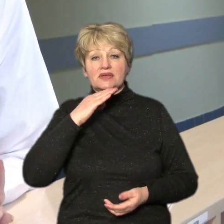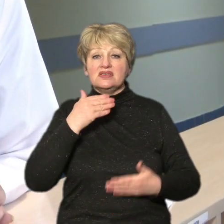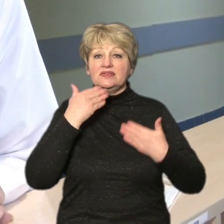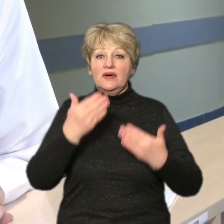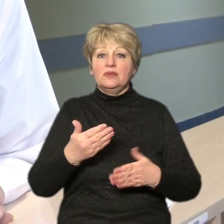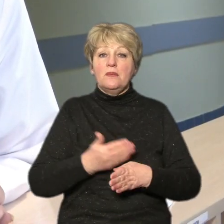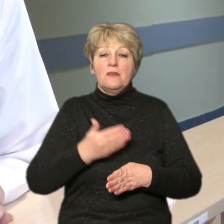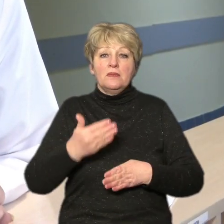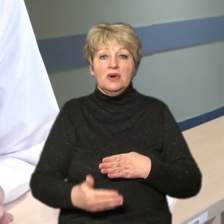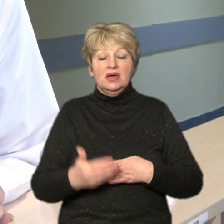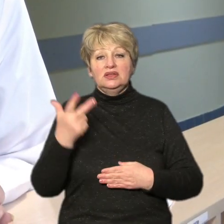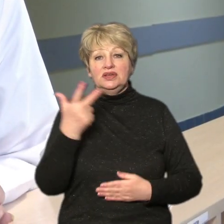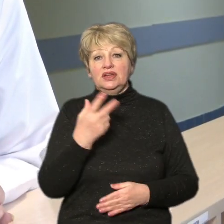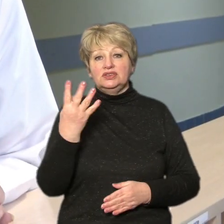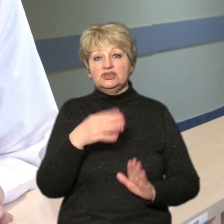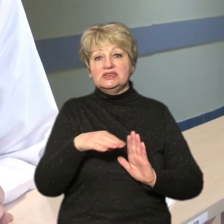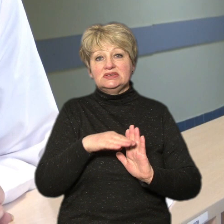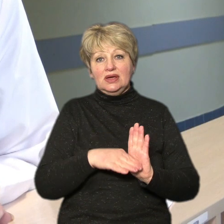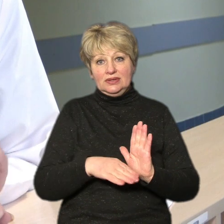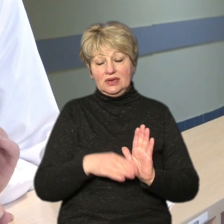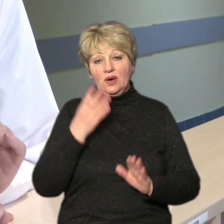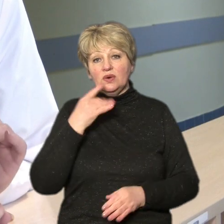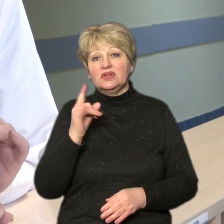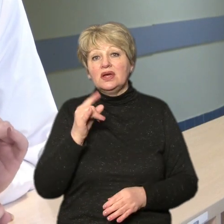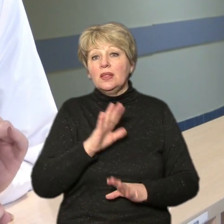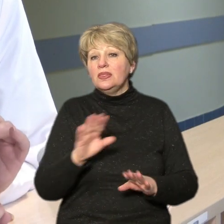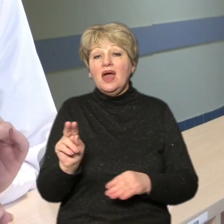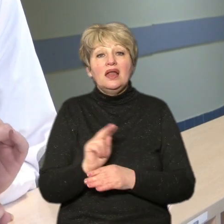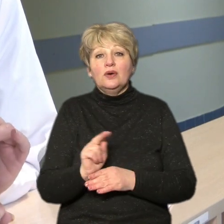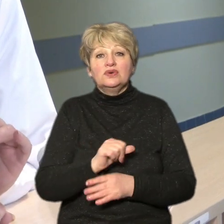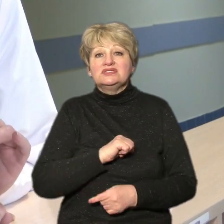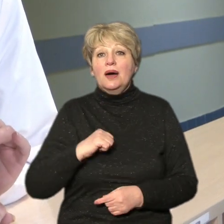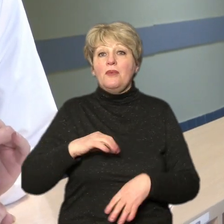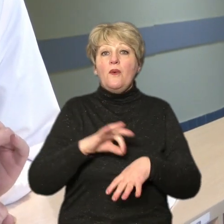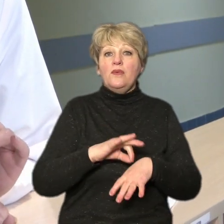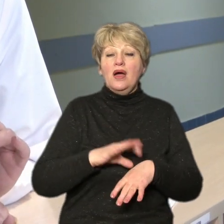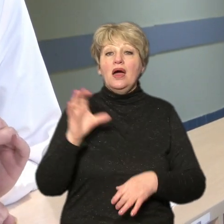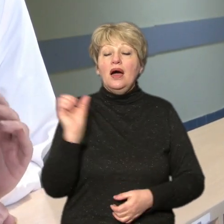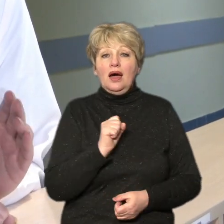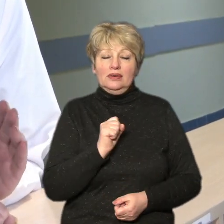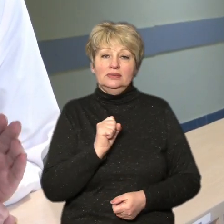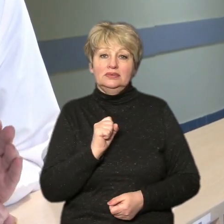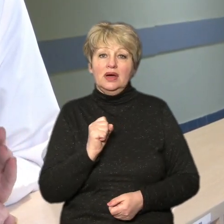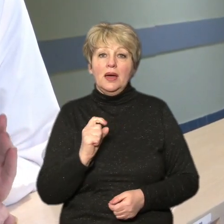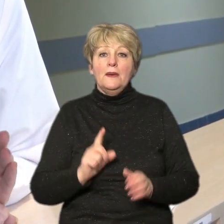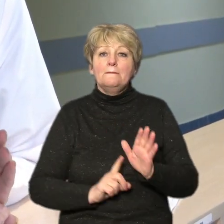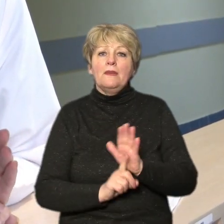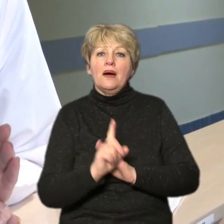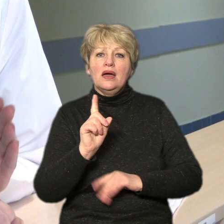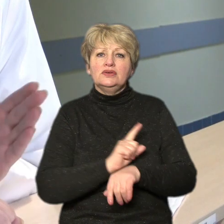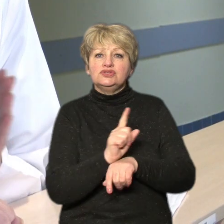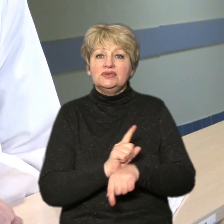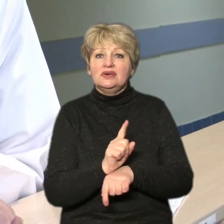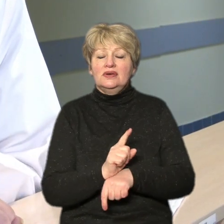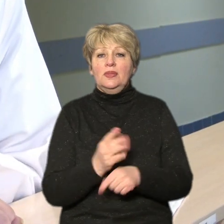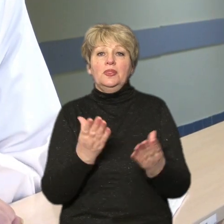стадія, коли вже дитині не лікуєш саму хворобу, а перші години і дні